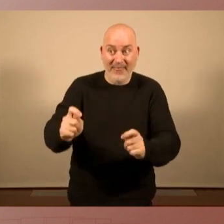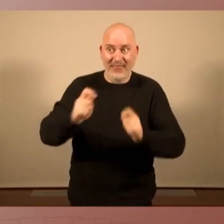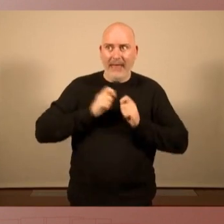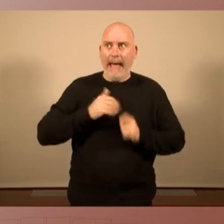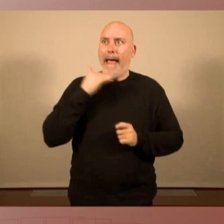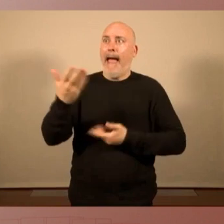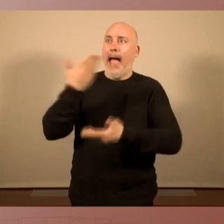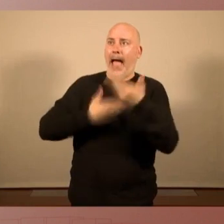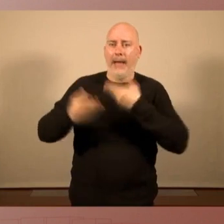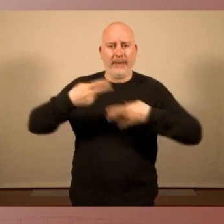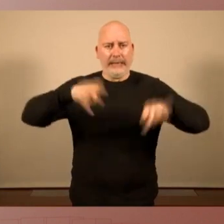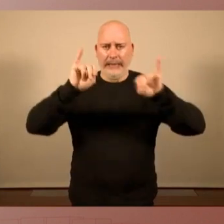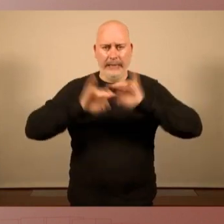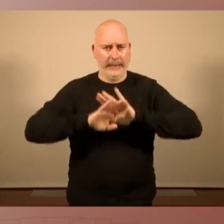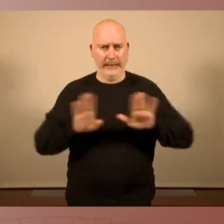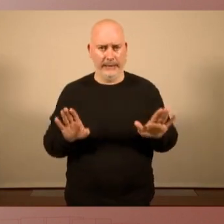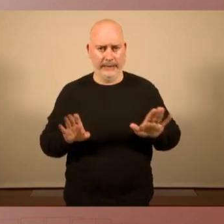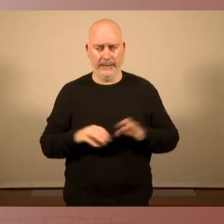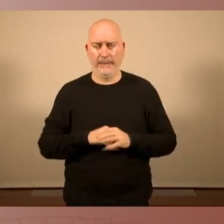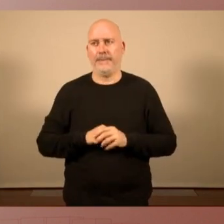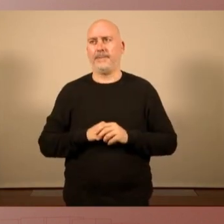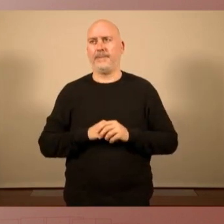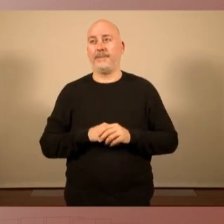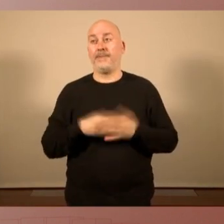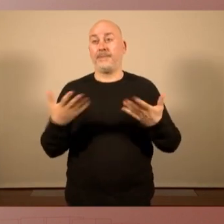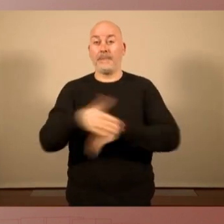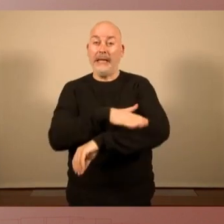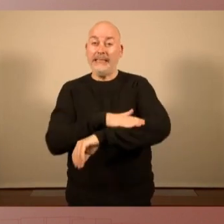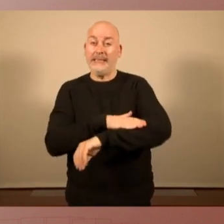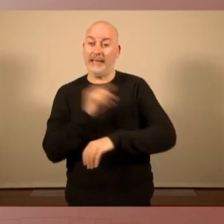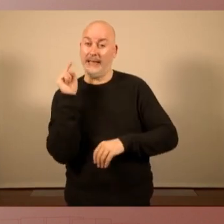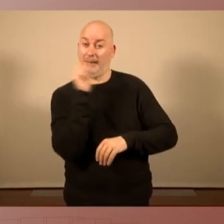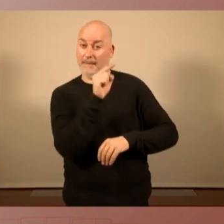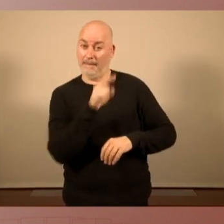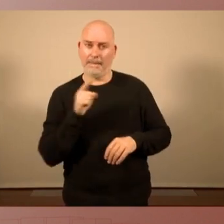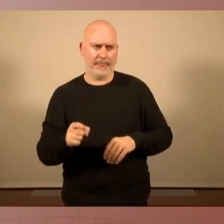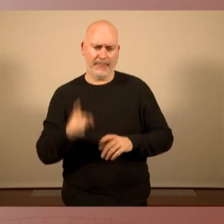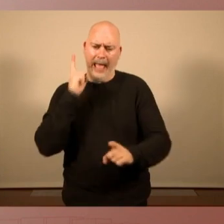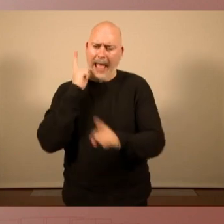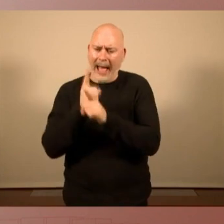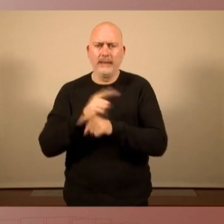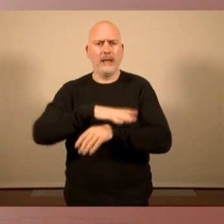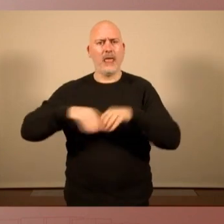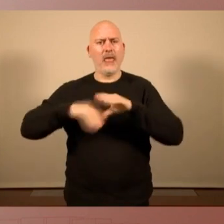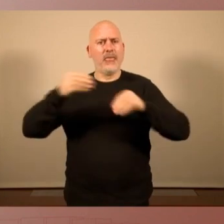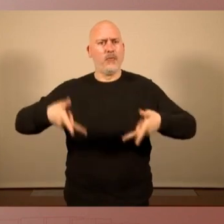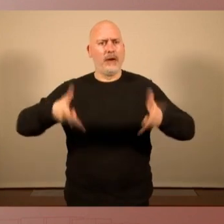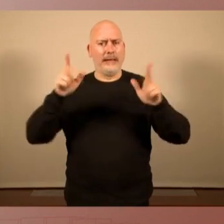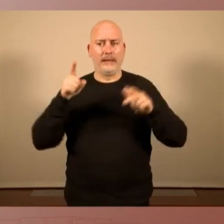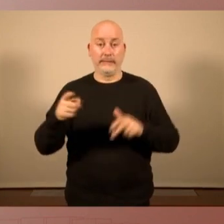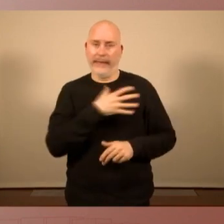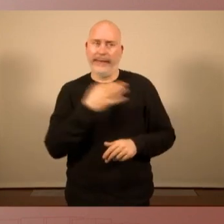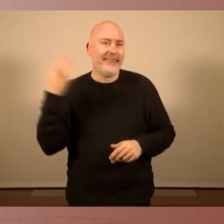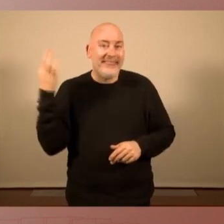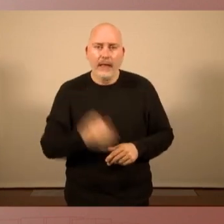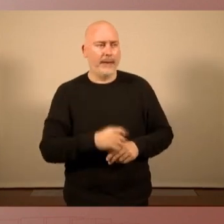Per nosaltres, aquest estat, que és profundament antidemocràtic, ha de ser impugnat des